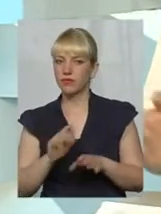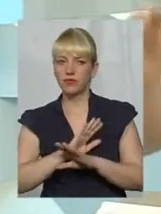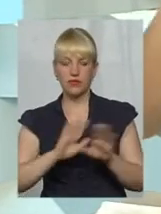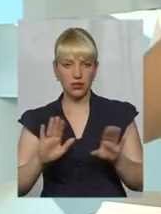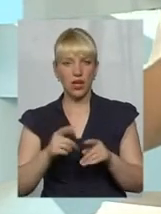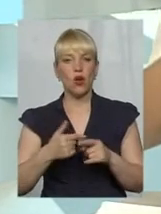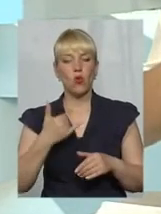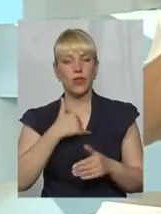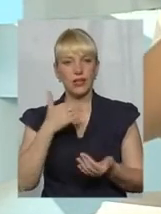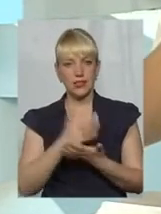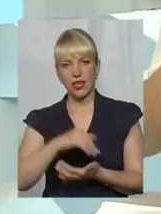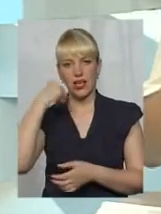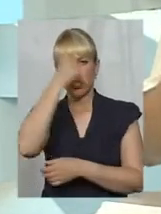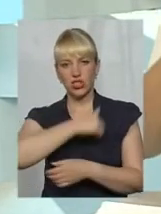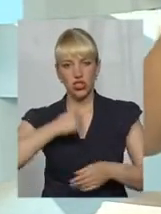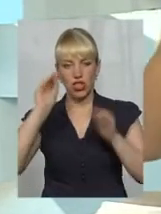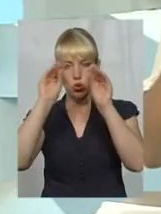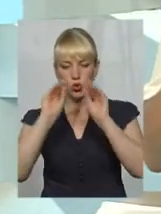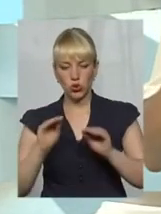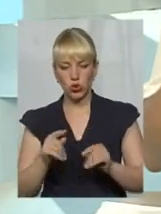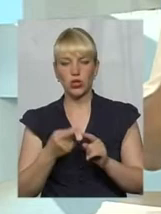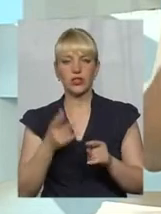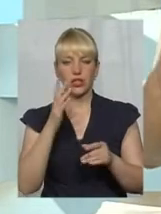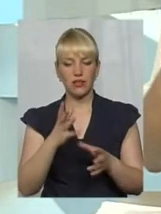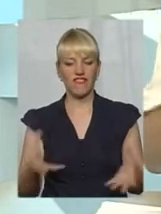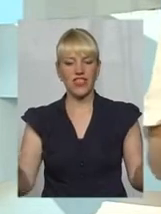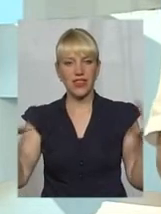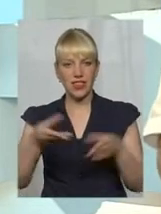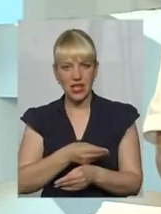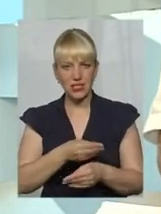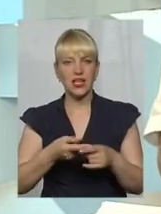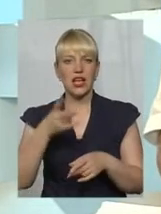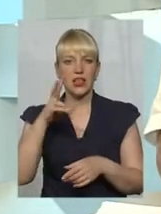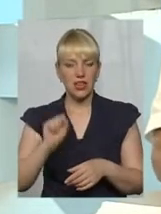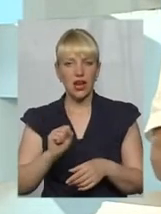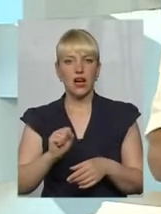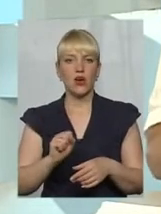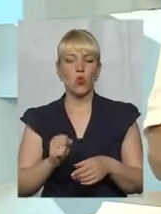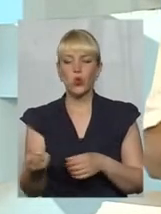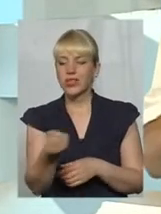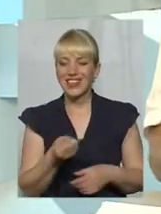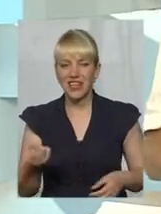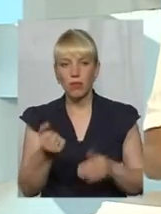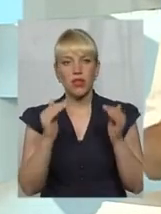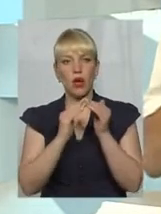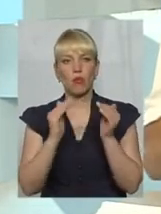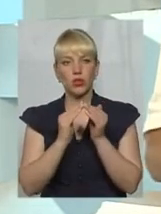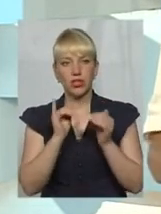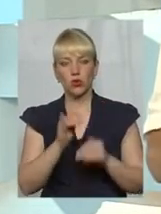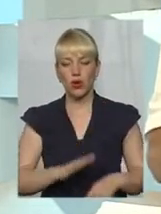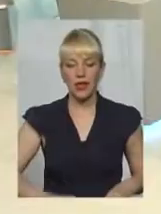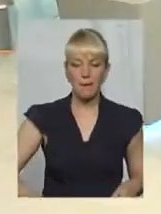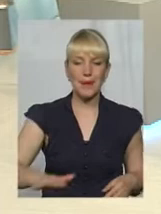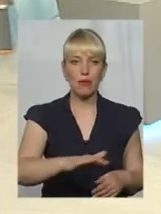залежності від того вже формуються внески на утримання будинку і прибудинкової території. Тобто, не квартплата, не тариф,